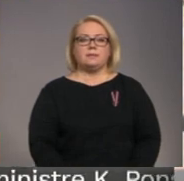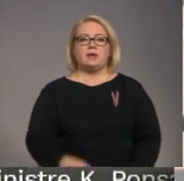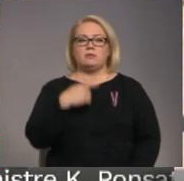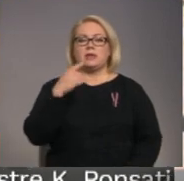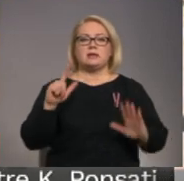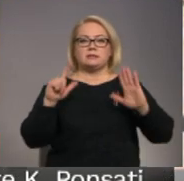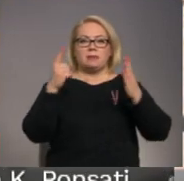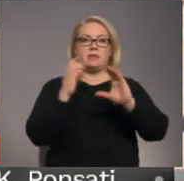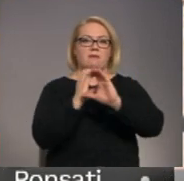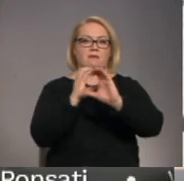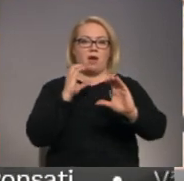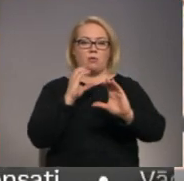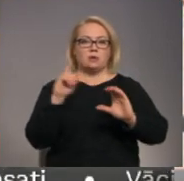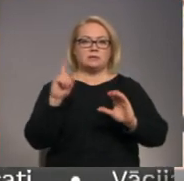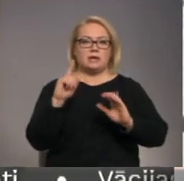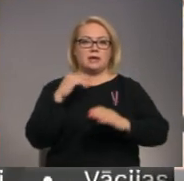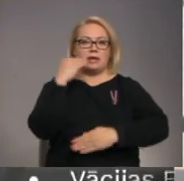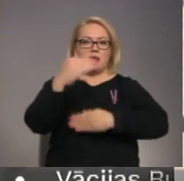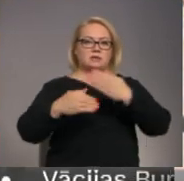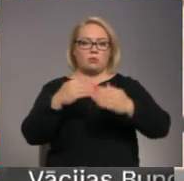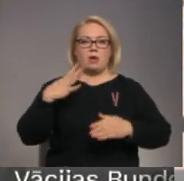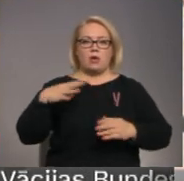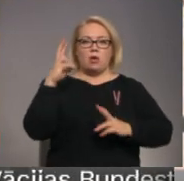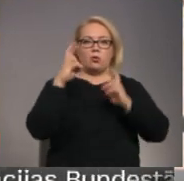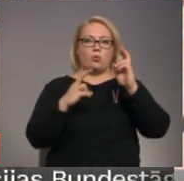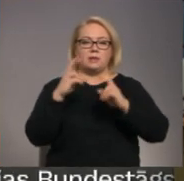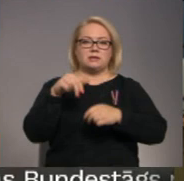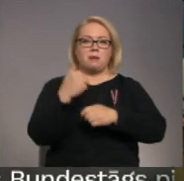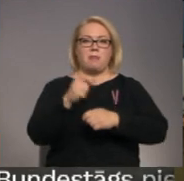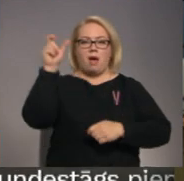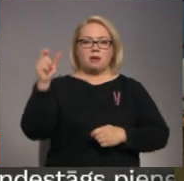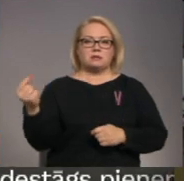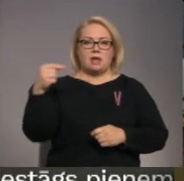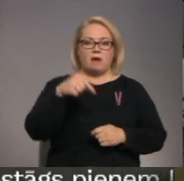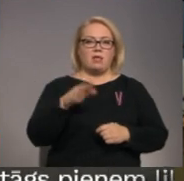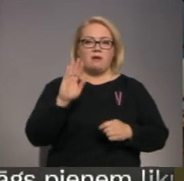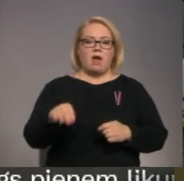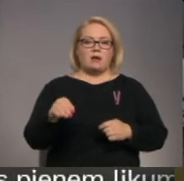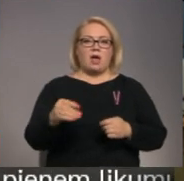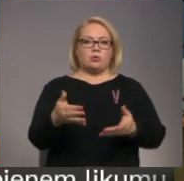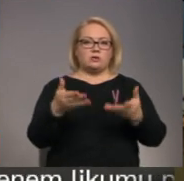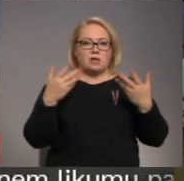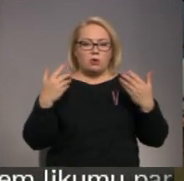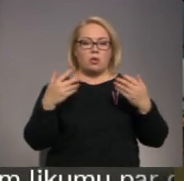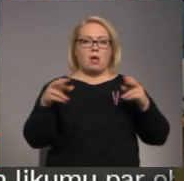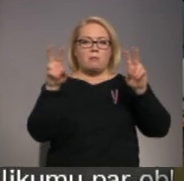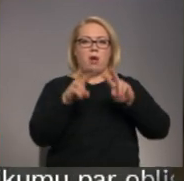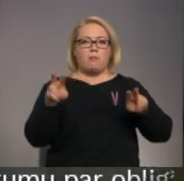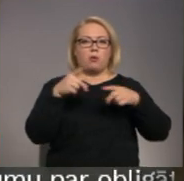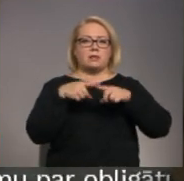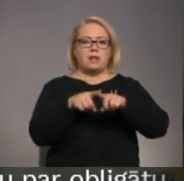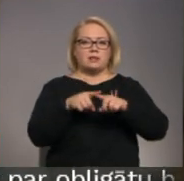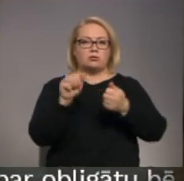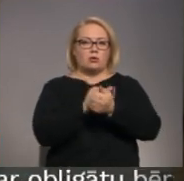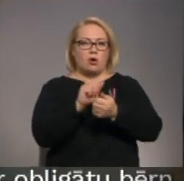Septītais vagons joprojām ir iesaiņots. Mēs gaidām rūpnīces pārstāvi, lai varētu to izsaiņot, pārbaudīt tehnisko dokumentāciju,